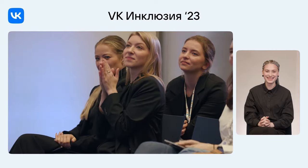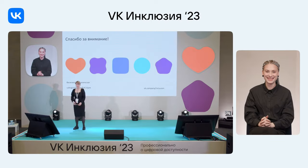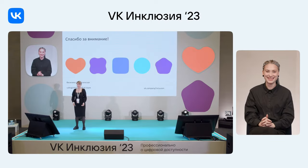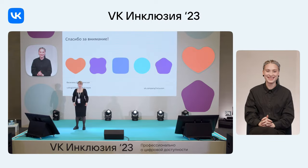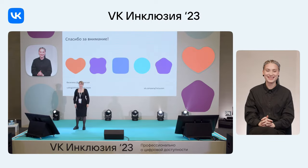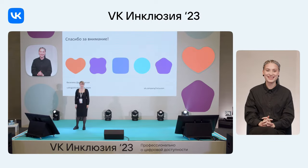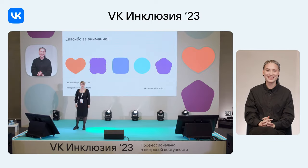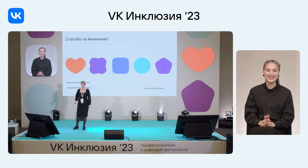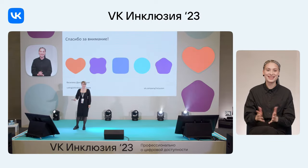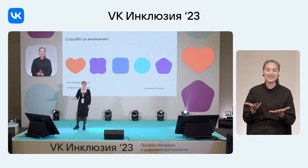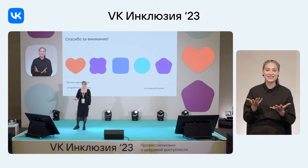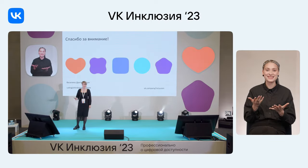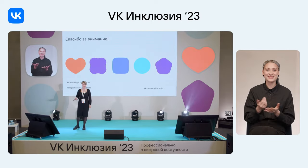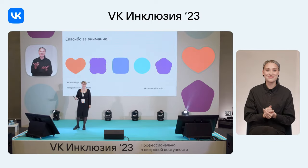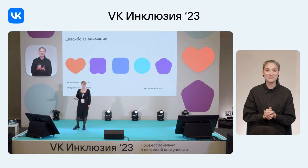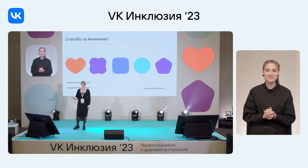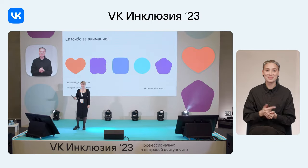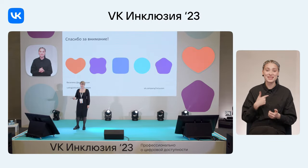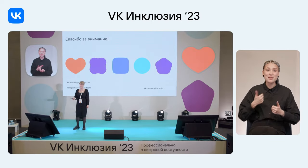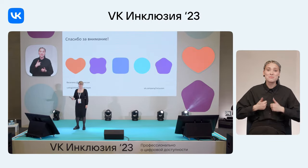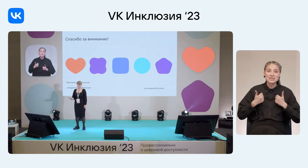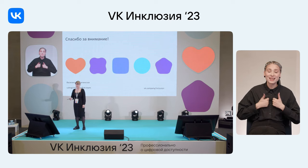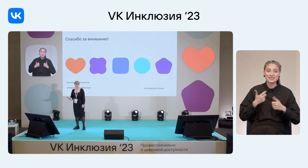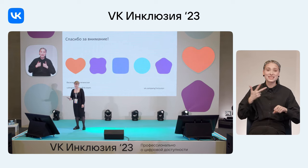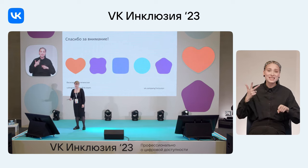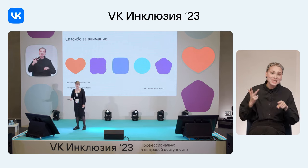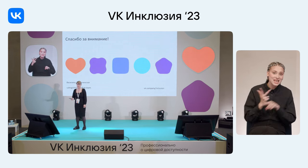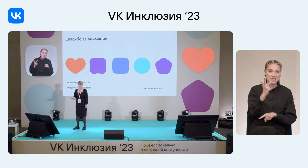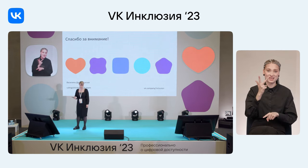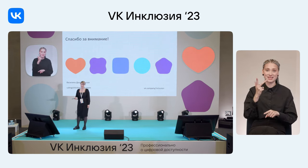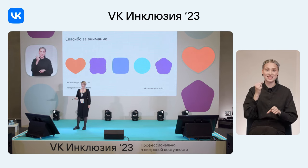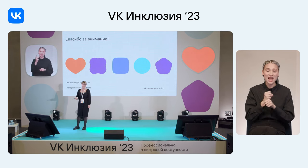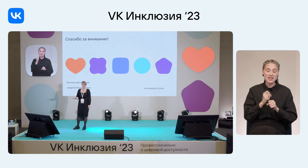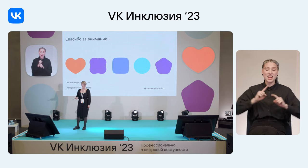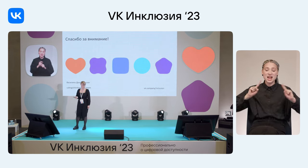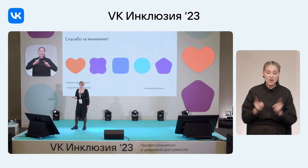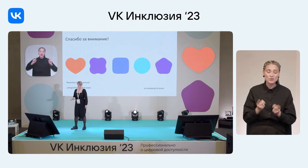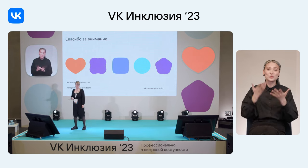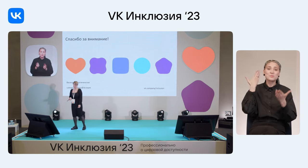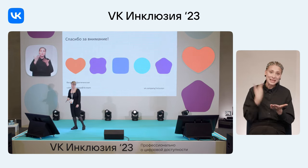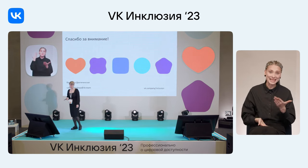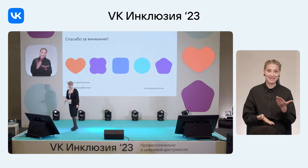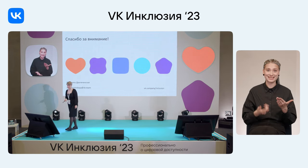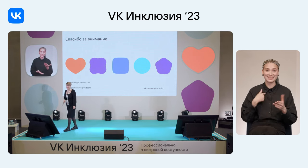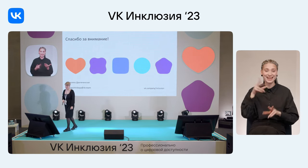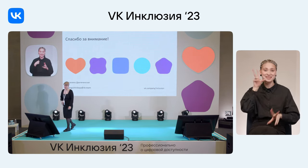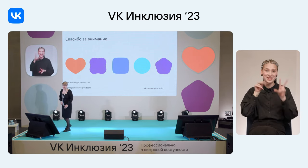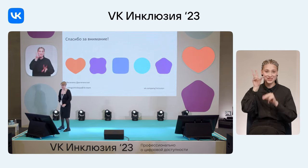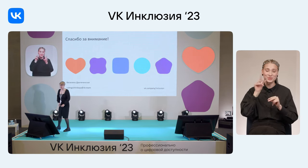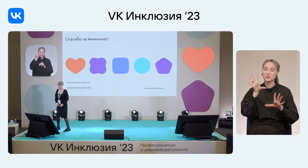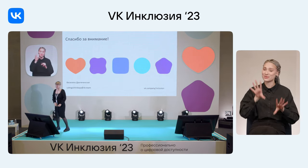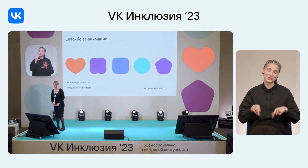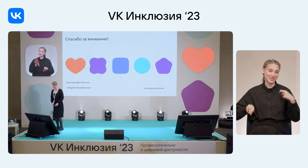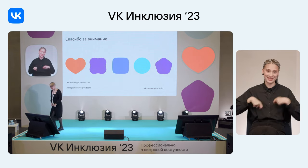Я затянула. Слушайте, ребят, я пыталась три раза сделать это короче, но, блин. Но я надеюсь, что все не зря.